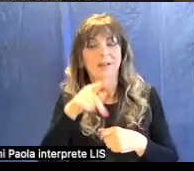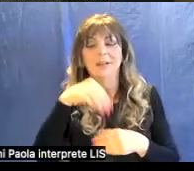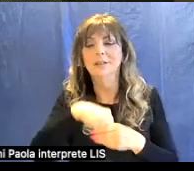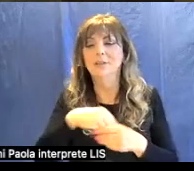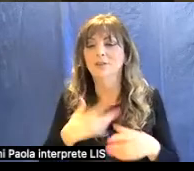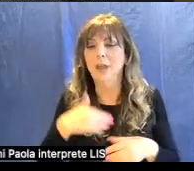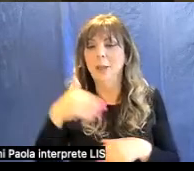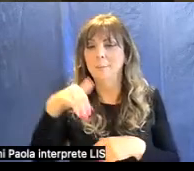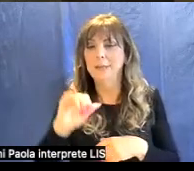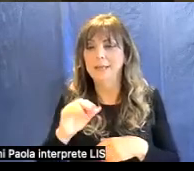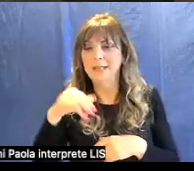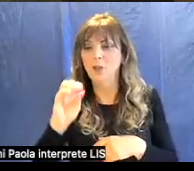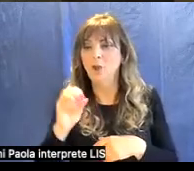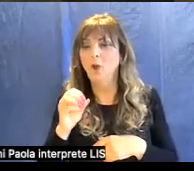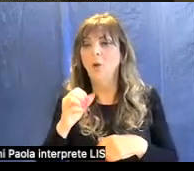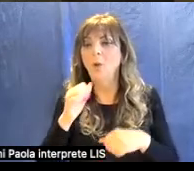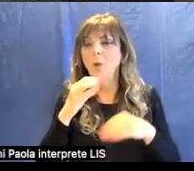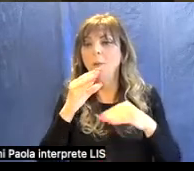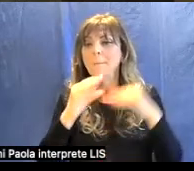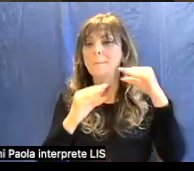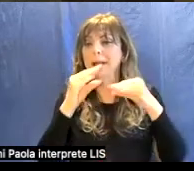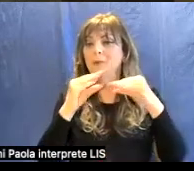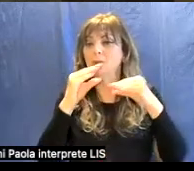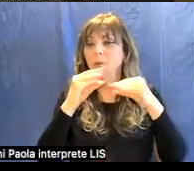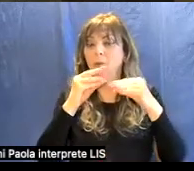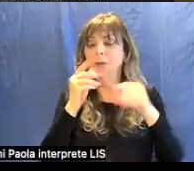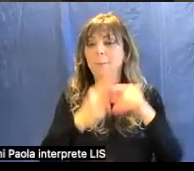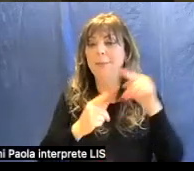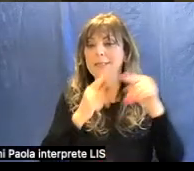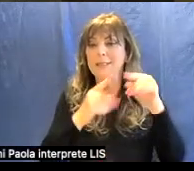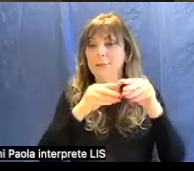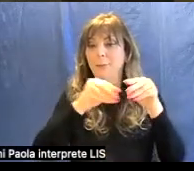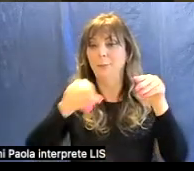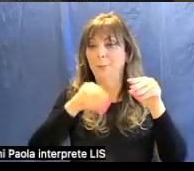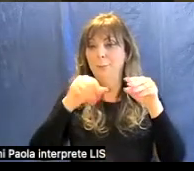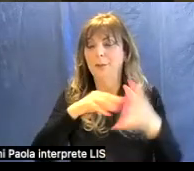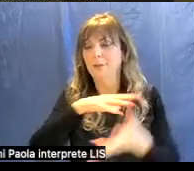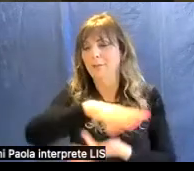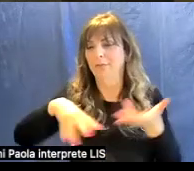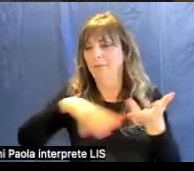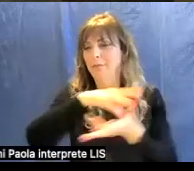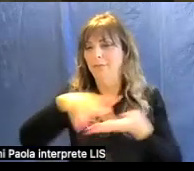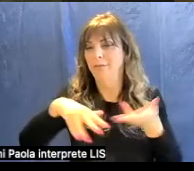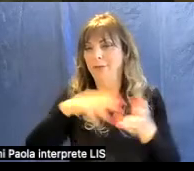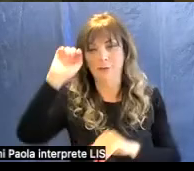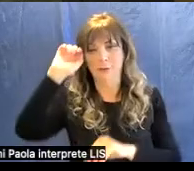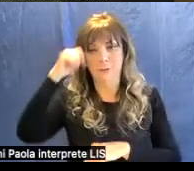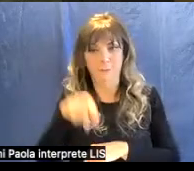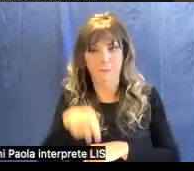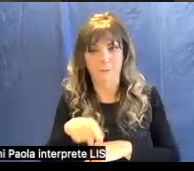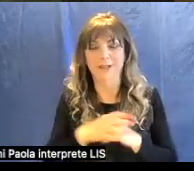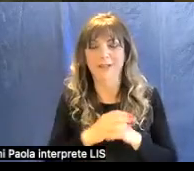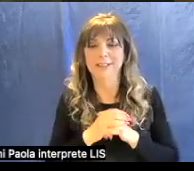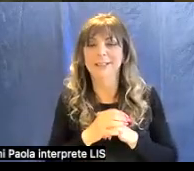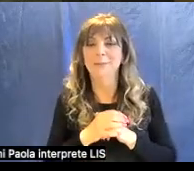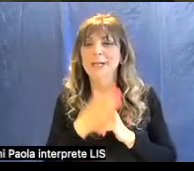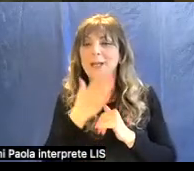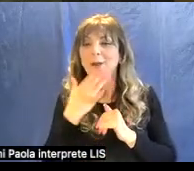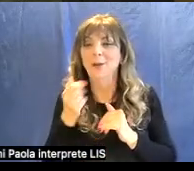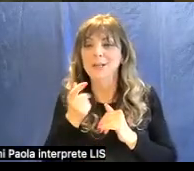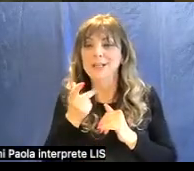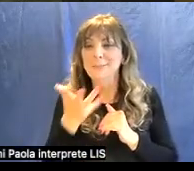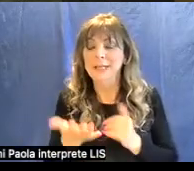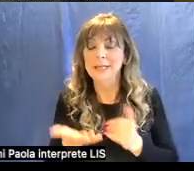pezzi di mattone quindi insomma questa è un'altra un'altra perché i colori spesso venivano